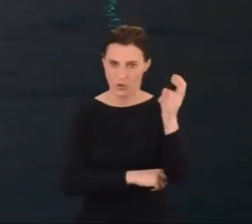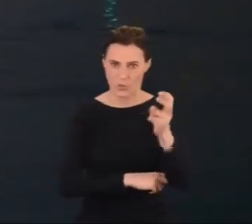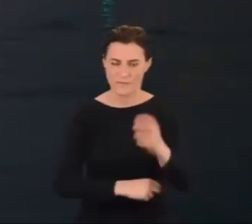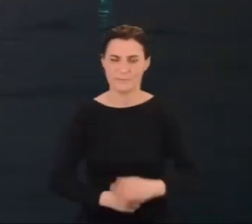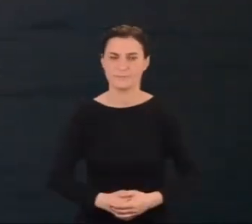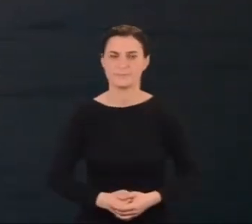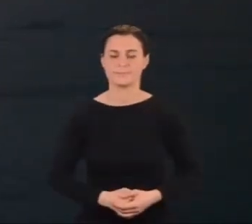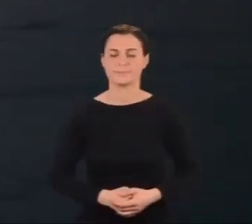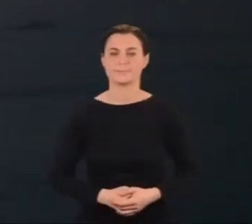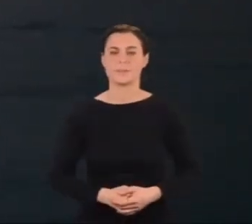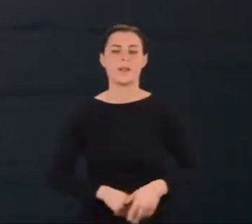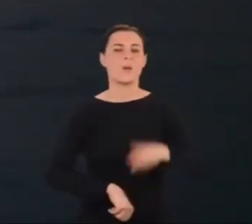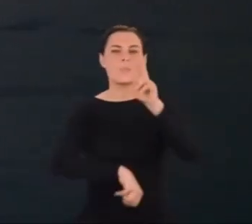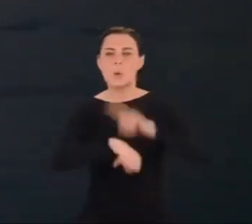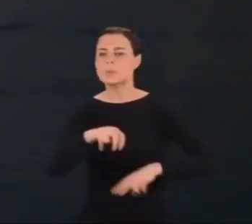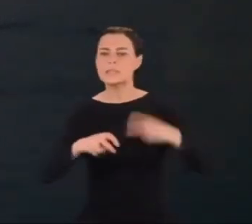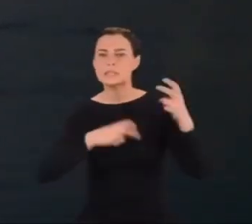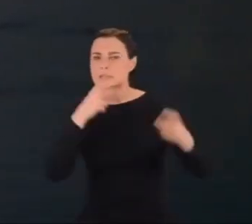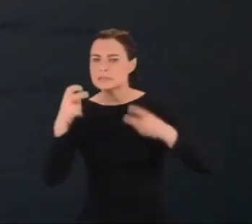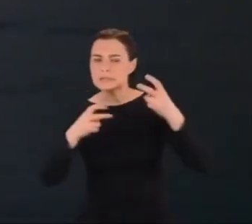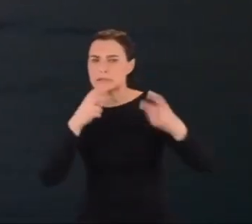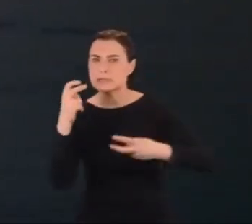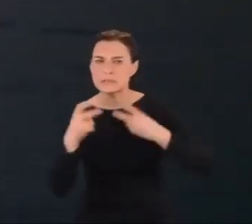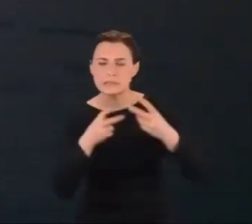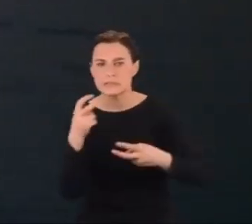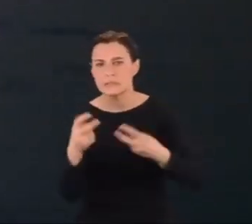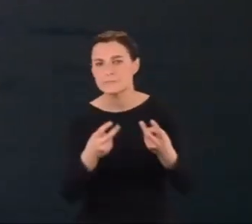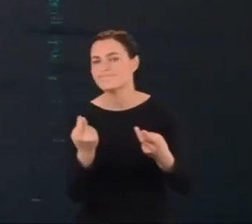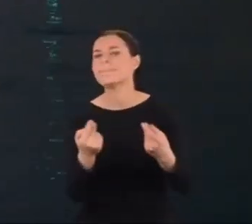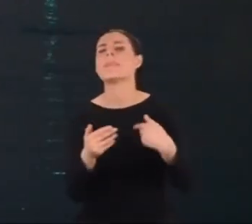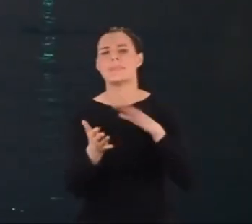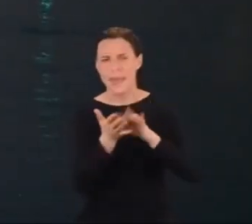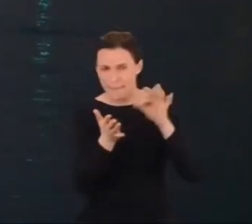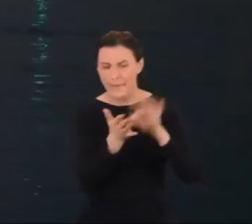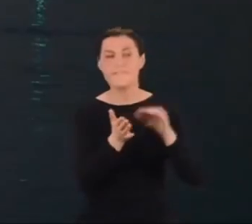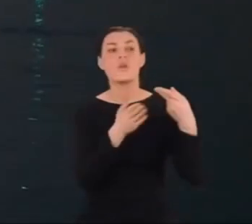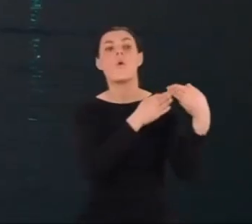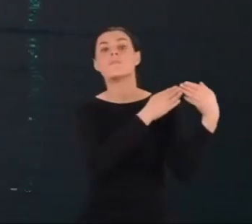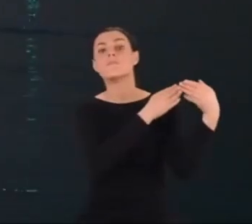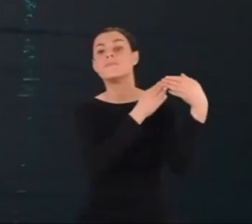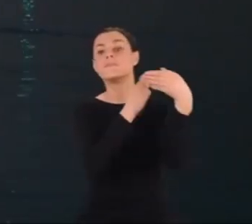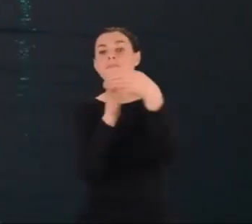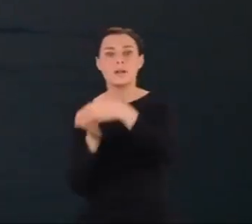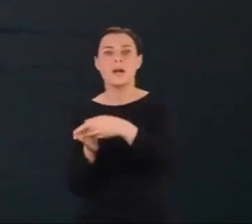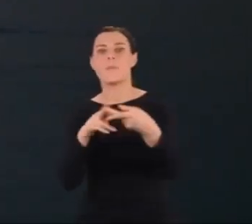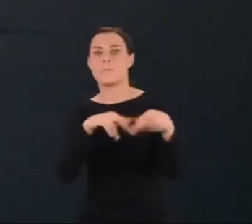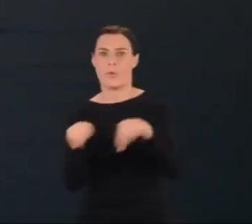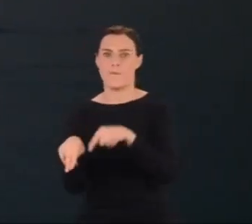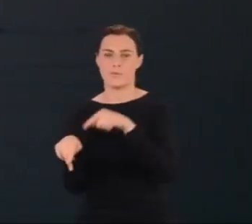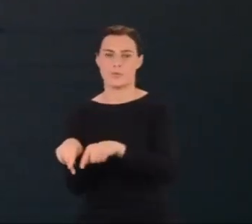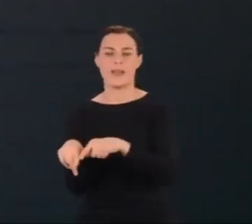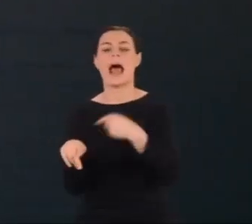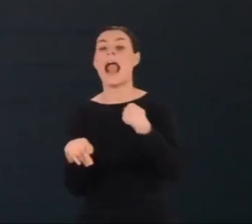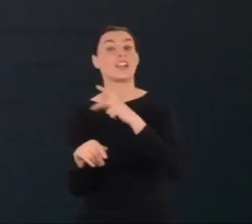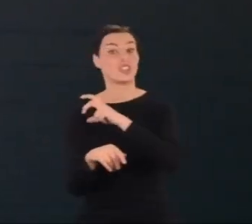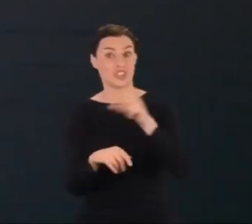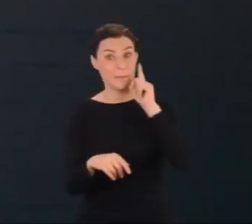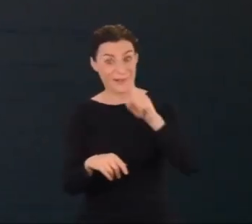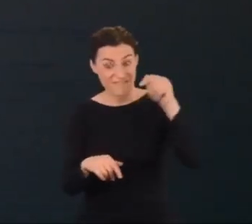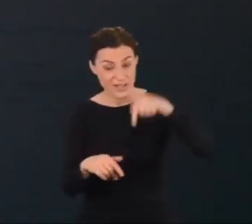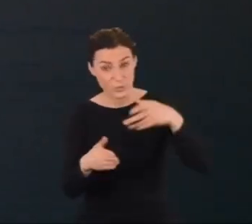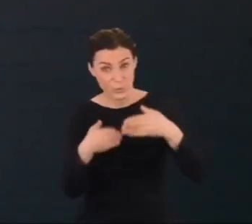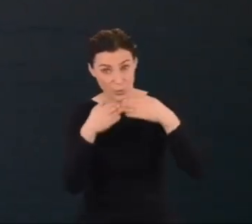Po dochodzeniu policja uznała, że Majorana z pewnością odbył podróż powrotną, choć nic nie potwierdziło jego obecności na statku.